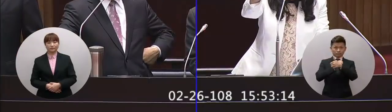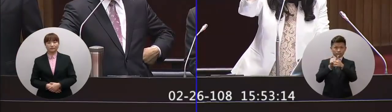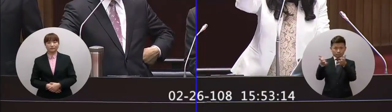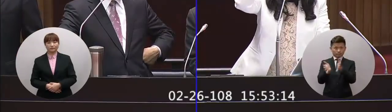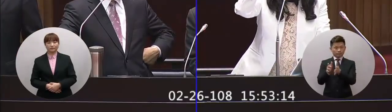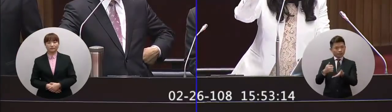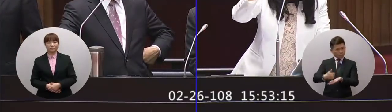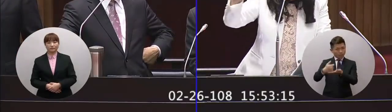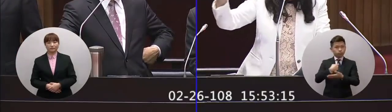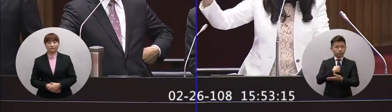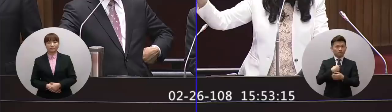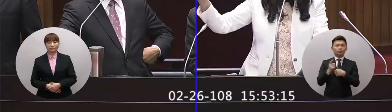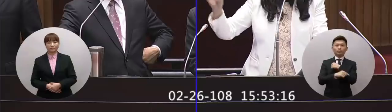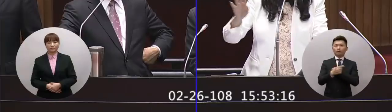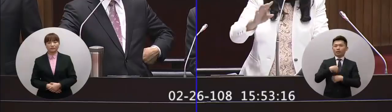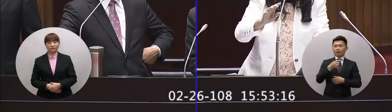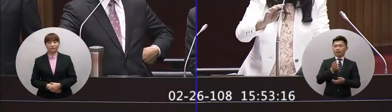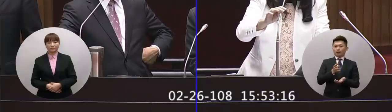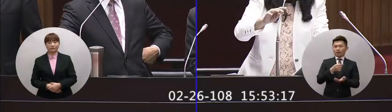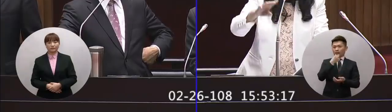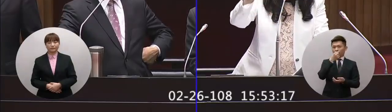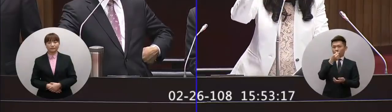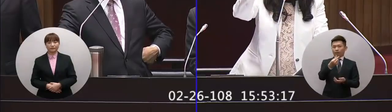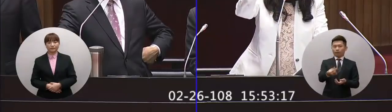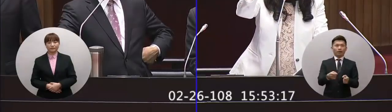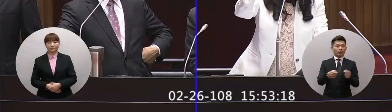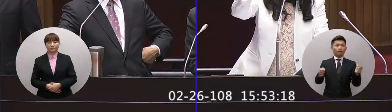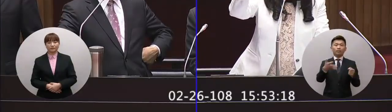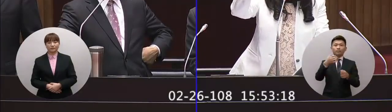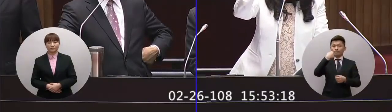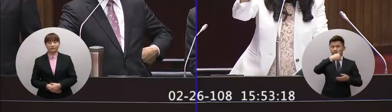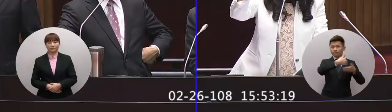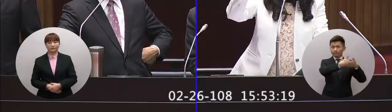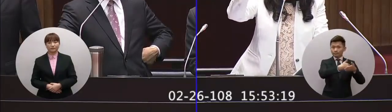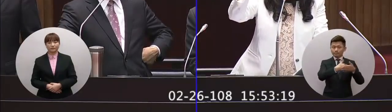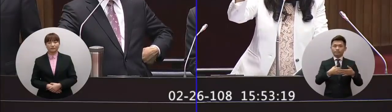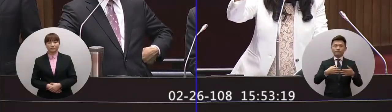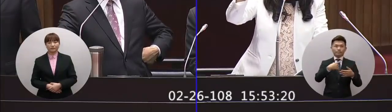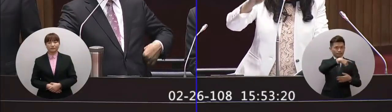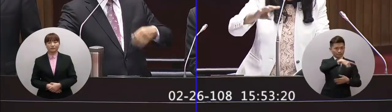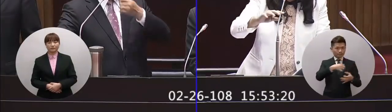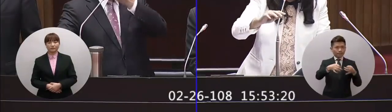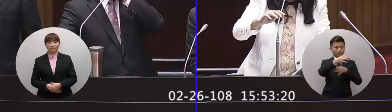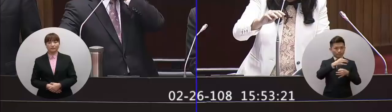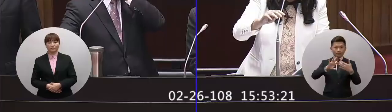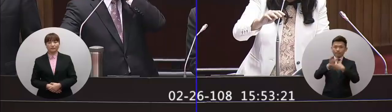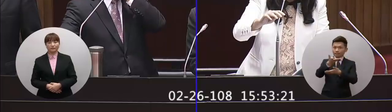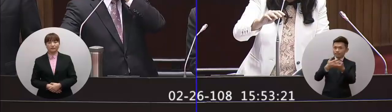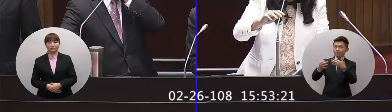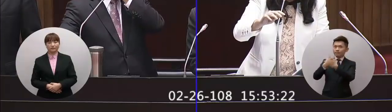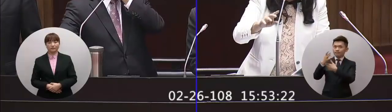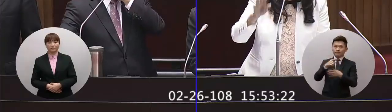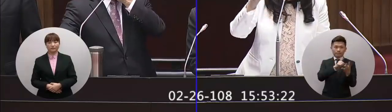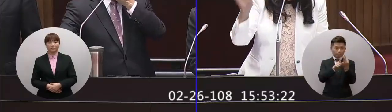是最後了我今天花很多很多的時間就是要告訴大家從兩岸從經濟從外交從僑胞的議題來